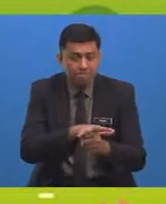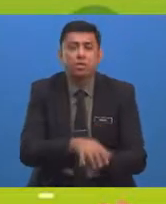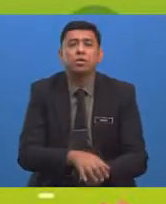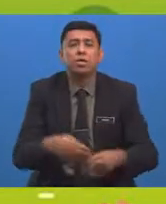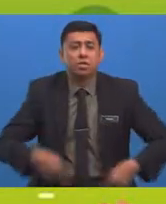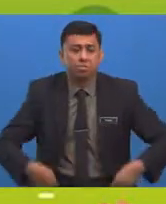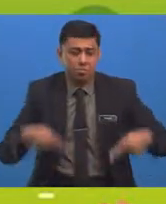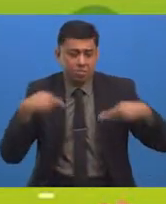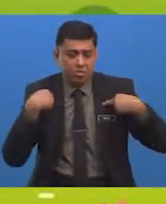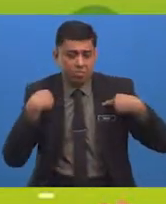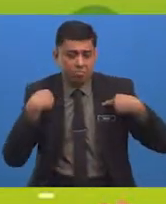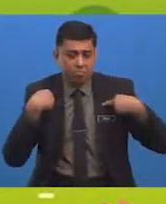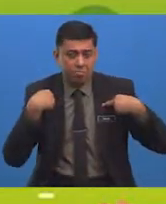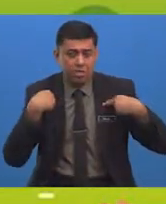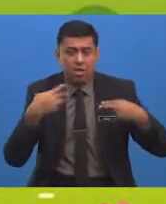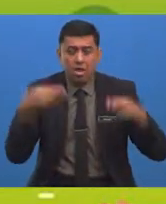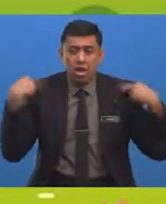Haiwan Dan Tumbuhan